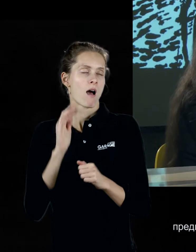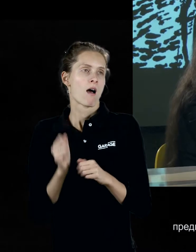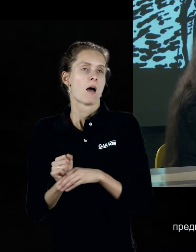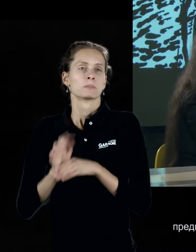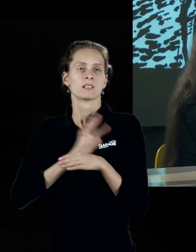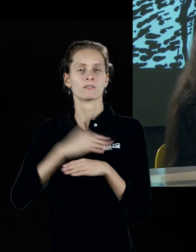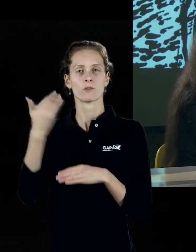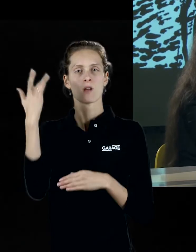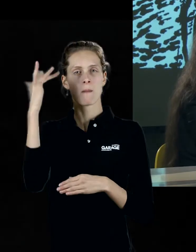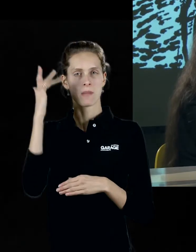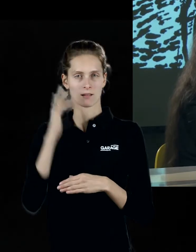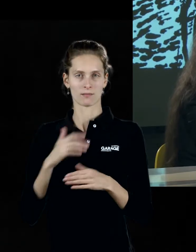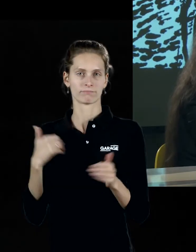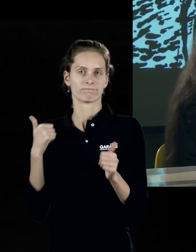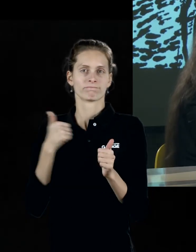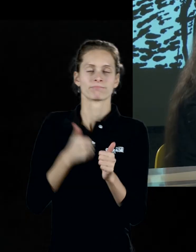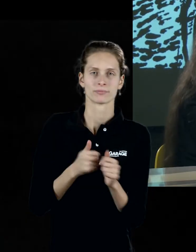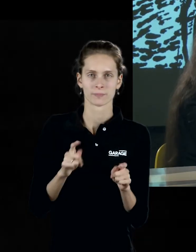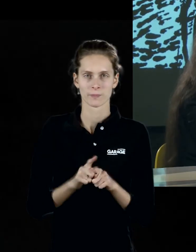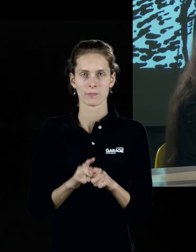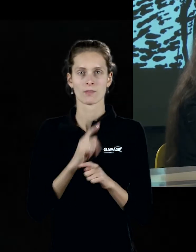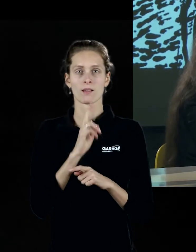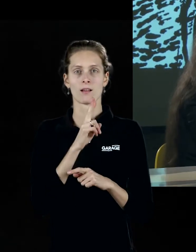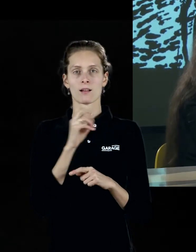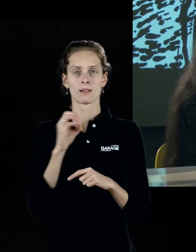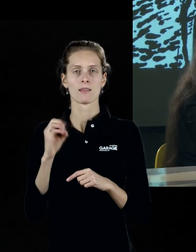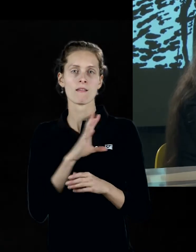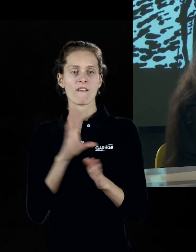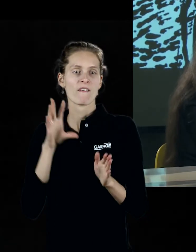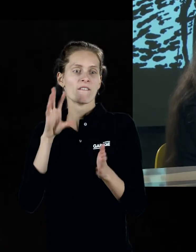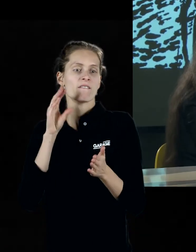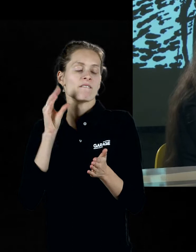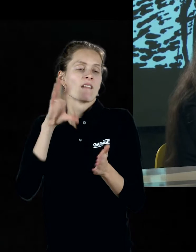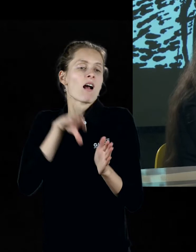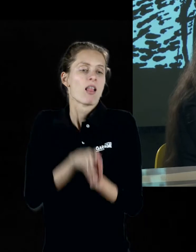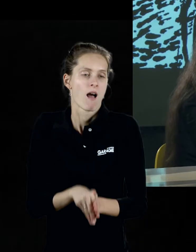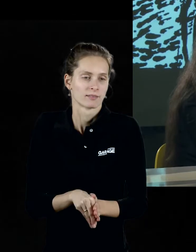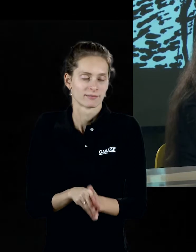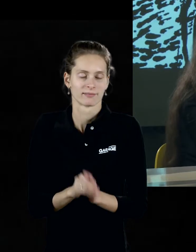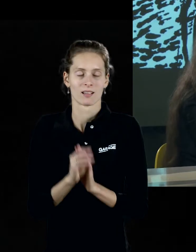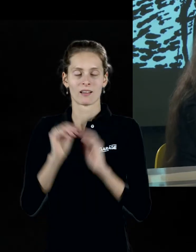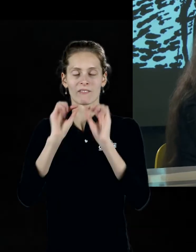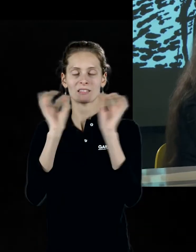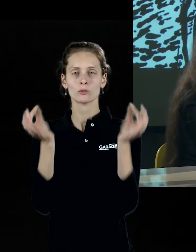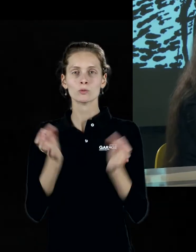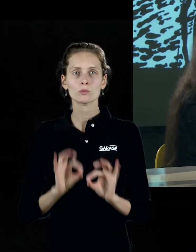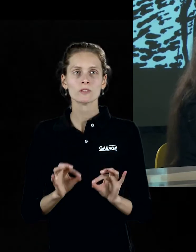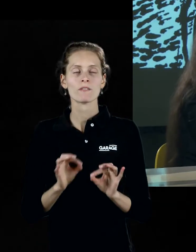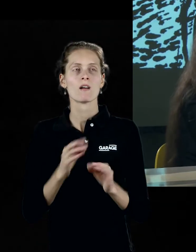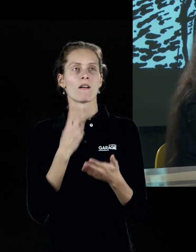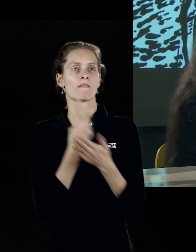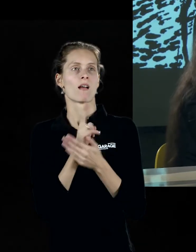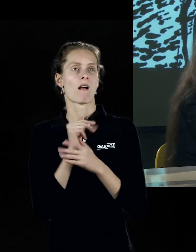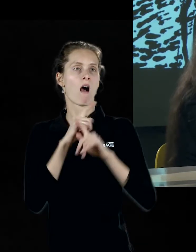американские, потому что то, что здесь вклад Клея в современное искусство, это не только, собственно, те картины, как